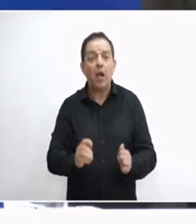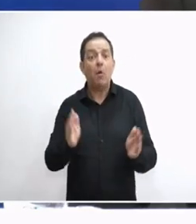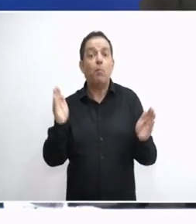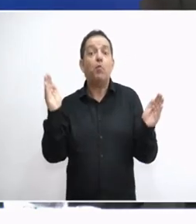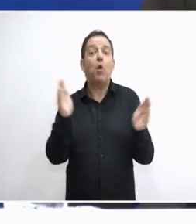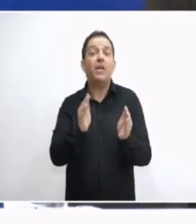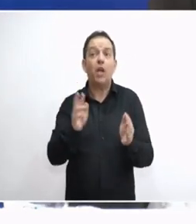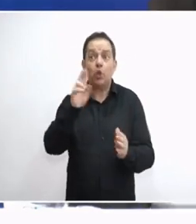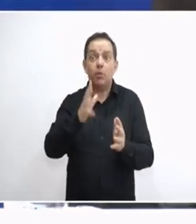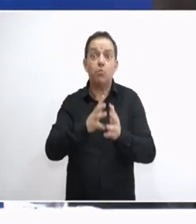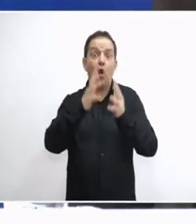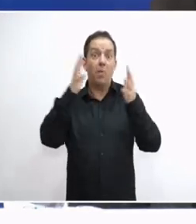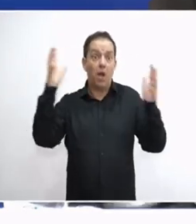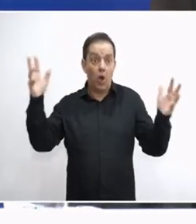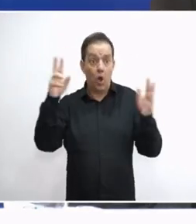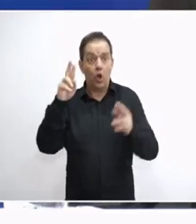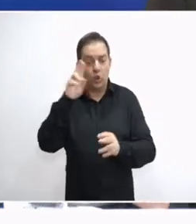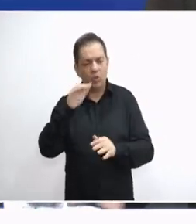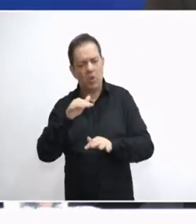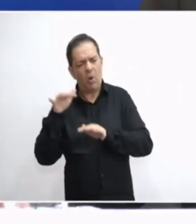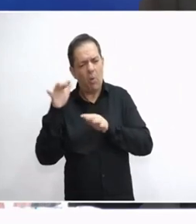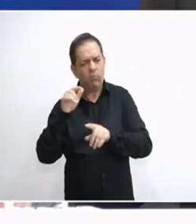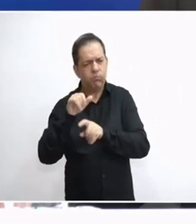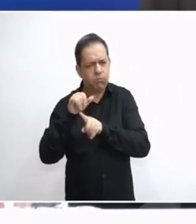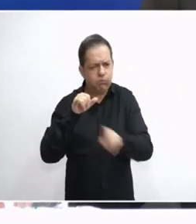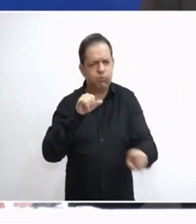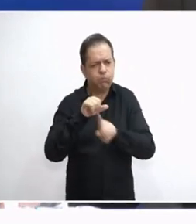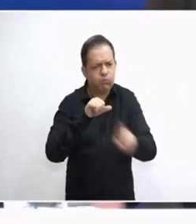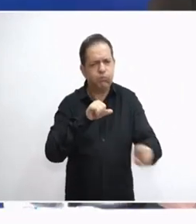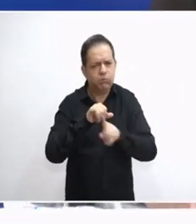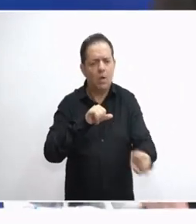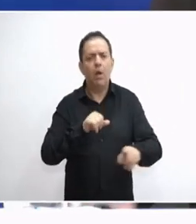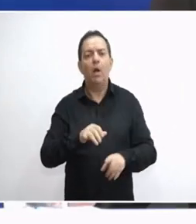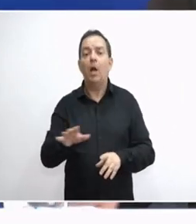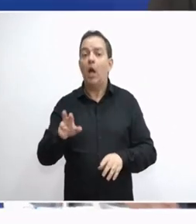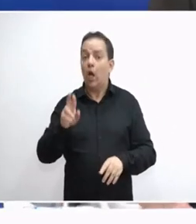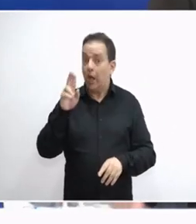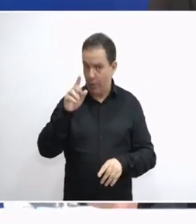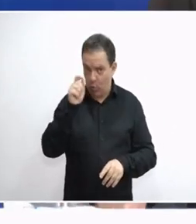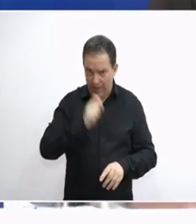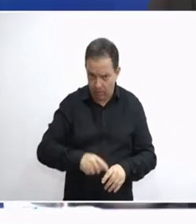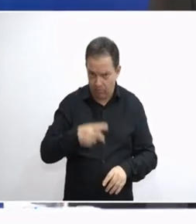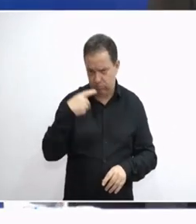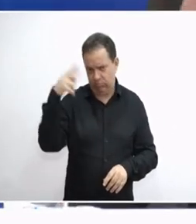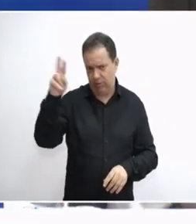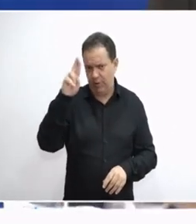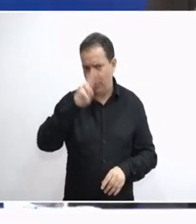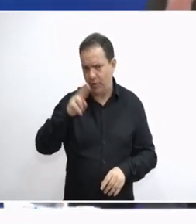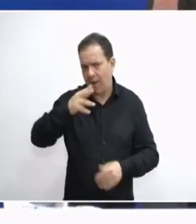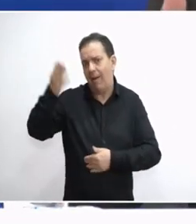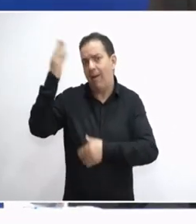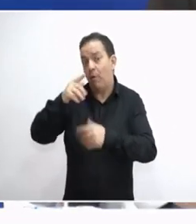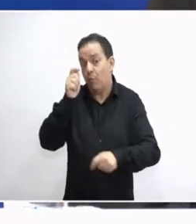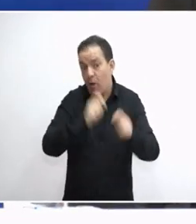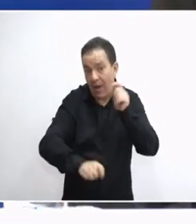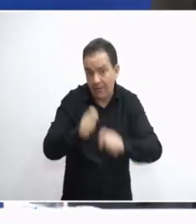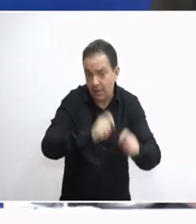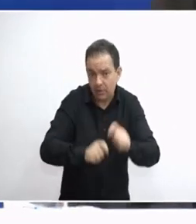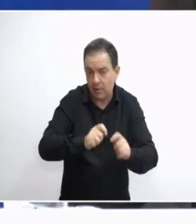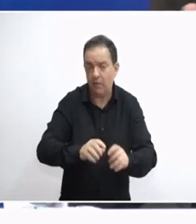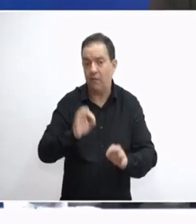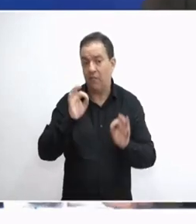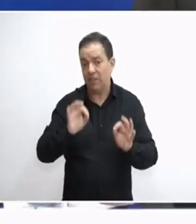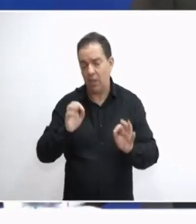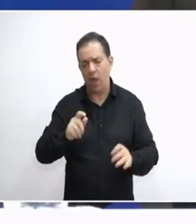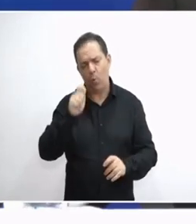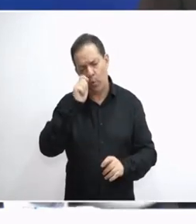από τη Ρωσία να χτυπιέται από τη Ρωσία. Αν και η Ουκρανία είναι ρώσικο έδαφος, πόλεις που τις έχουν χτίσει οι Ρώσοι. Και βεβαίως η Ουκρανία θα πρέπει